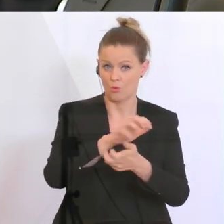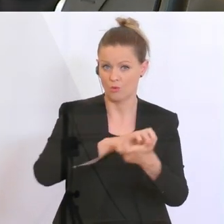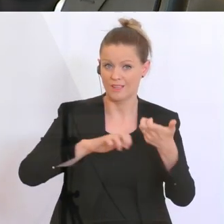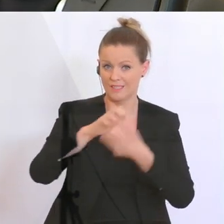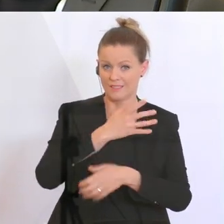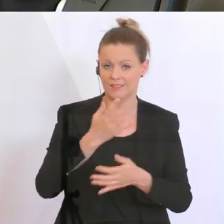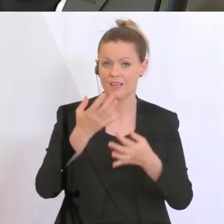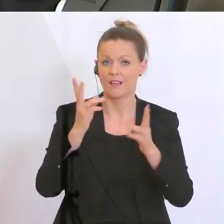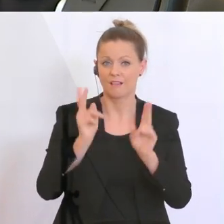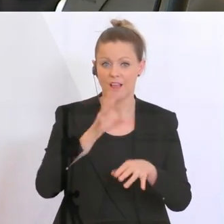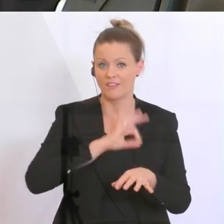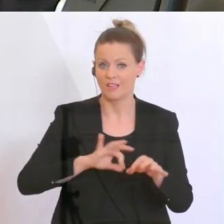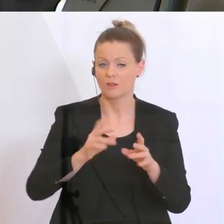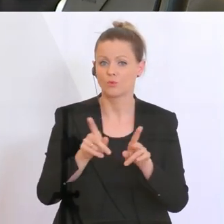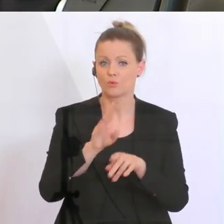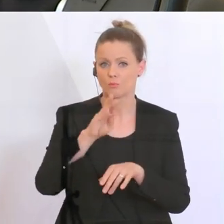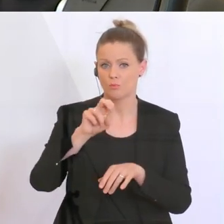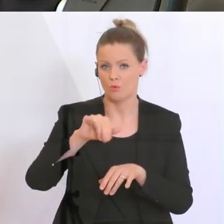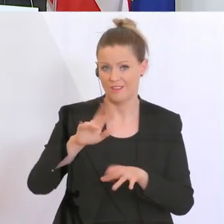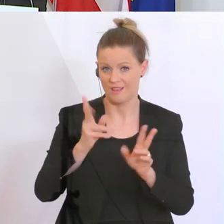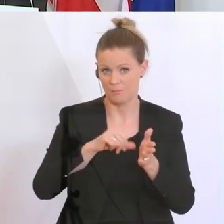Dividenden und Boni auszahlen lassen?